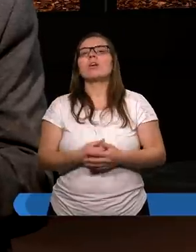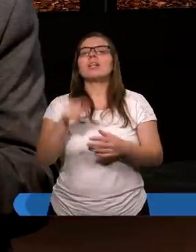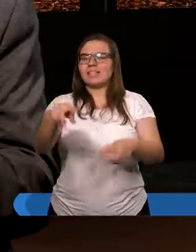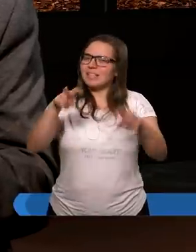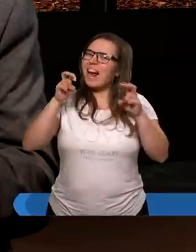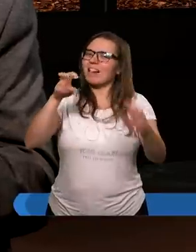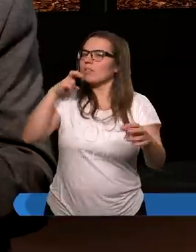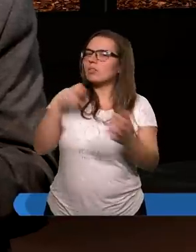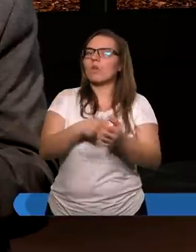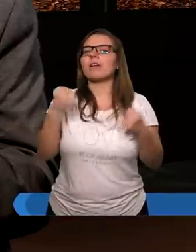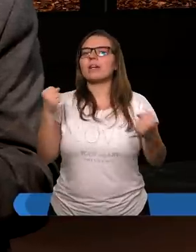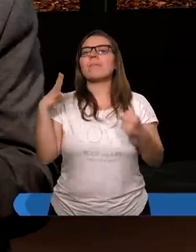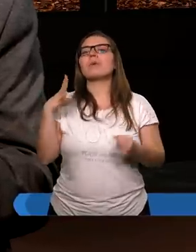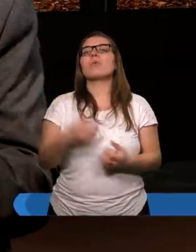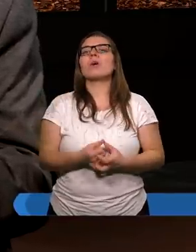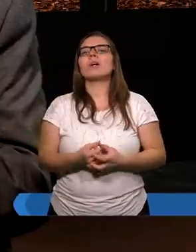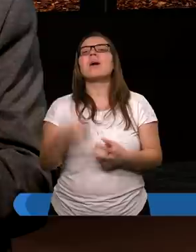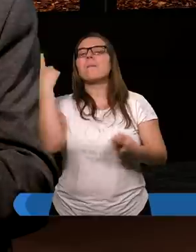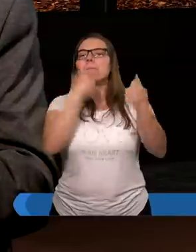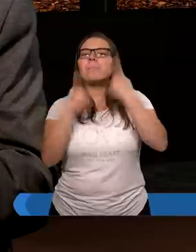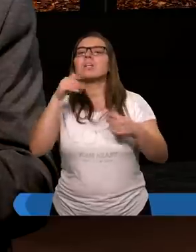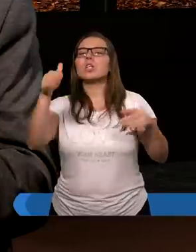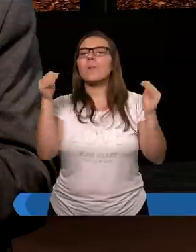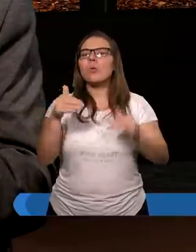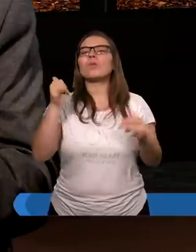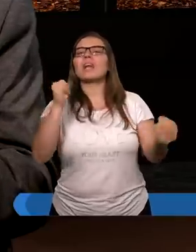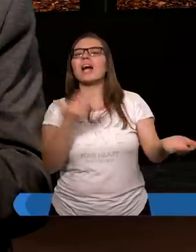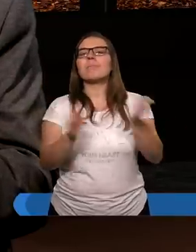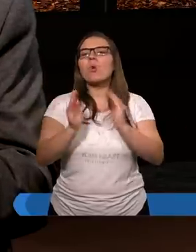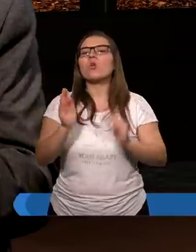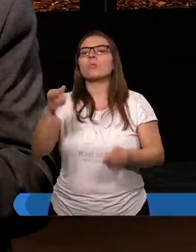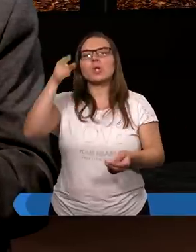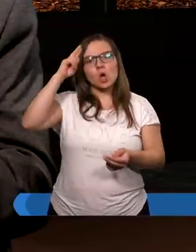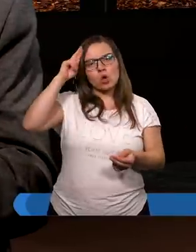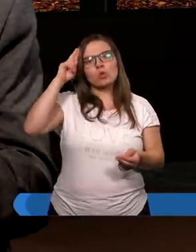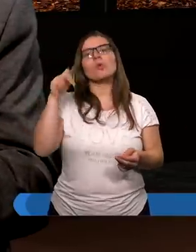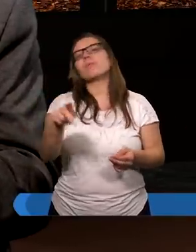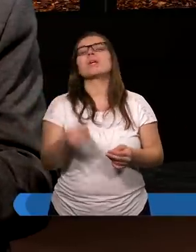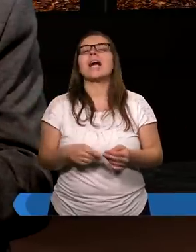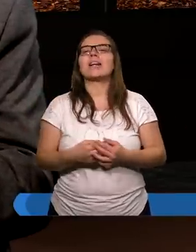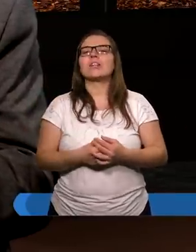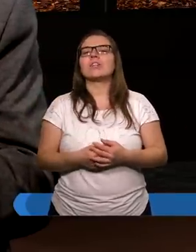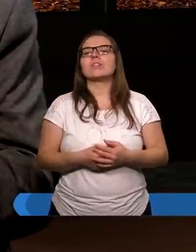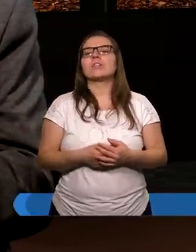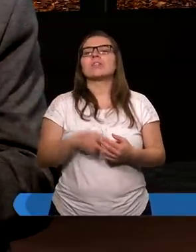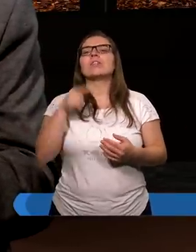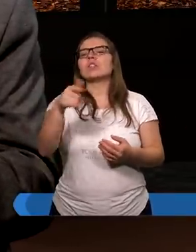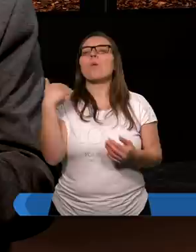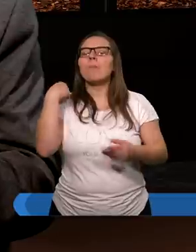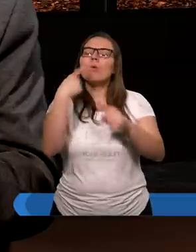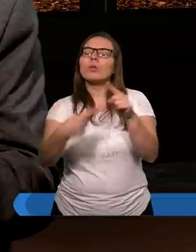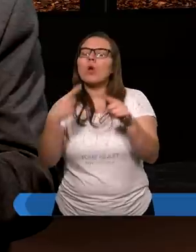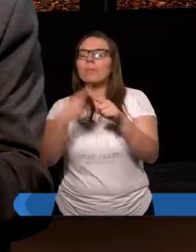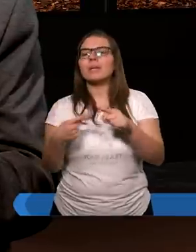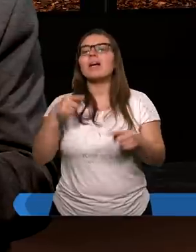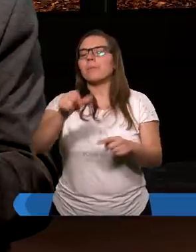artykułowane, więc myślę, że możemy w jakiś sposób i zrozumieć, że do tego wracali, bo to dopiero były